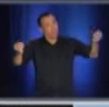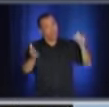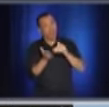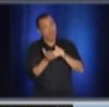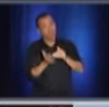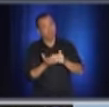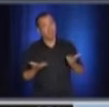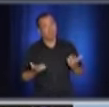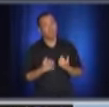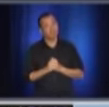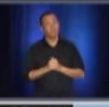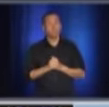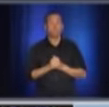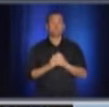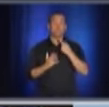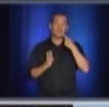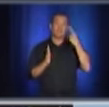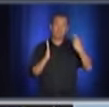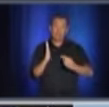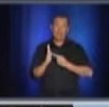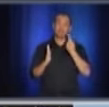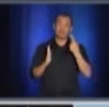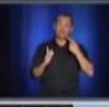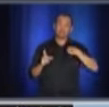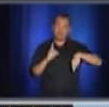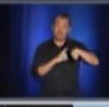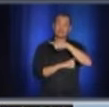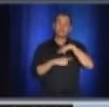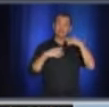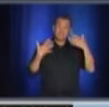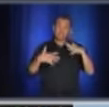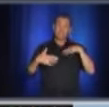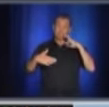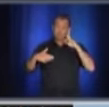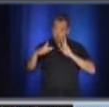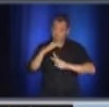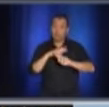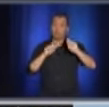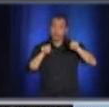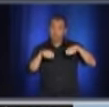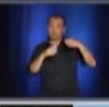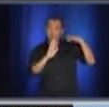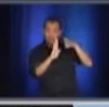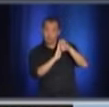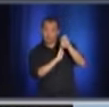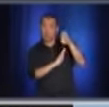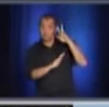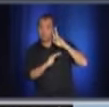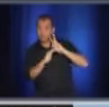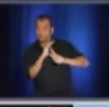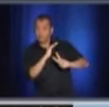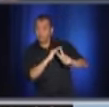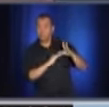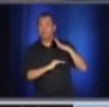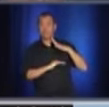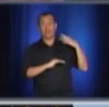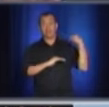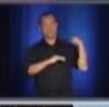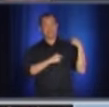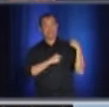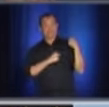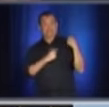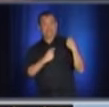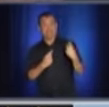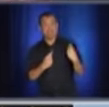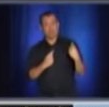attendu et normal, parce qu'il faut bien voir qu'au cours des dernières semaines, on est passé